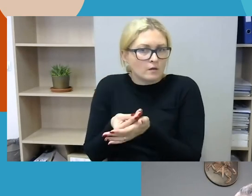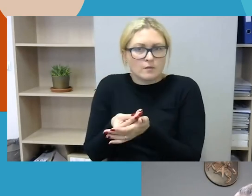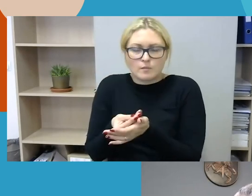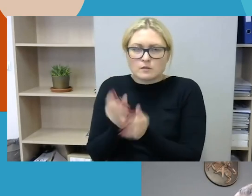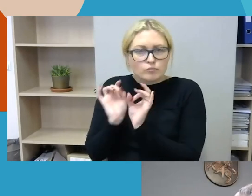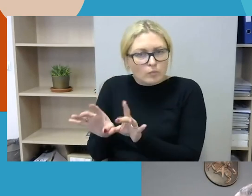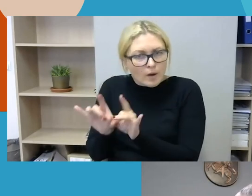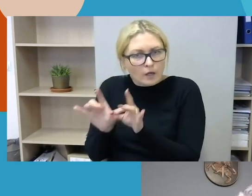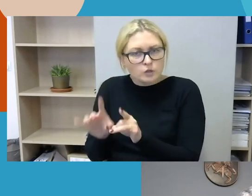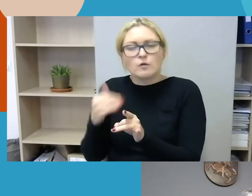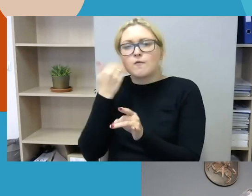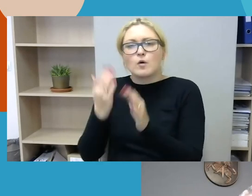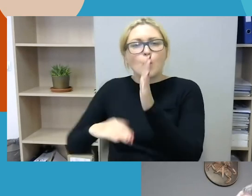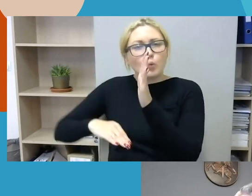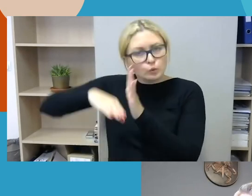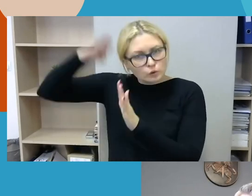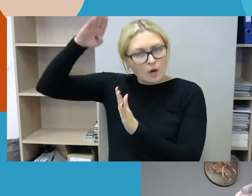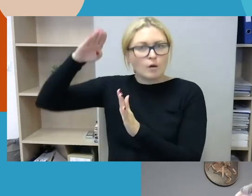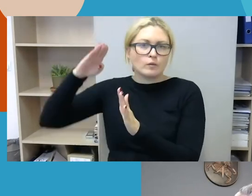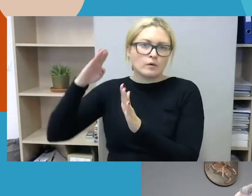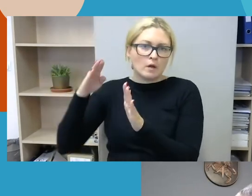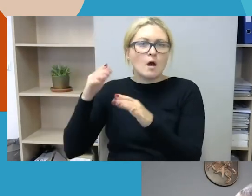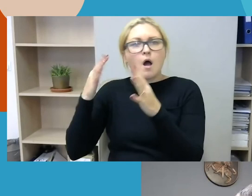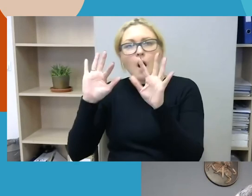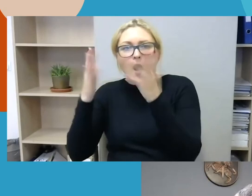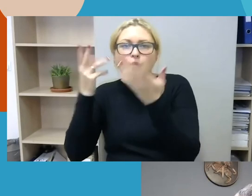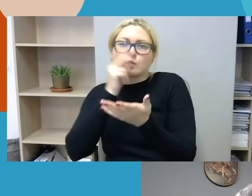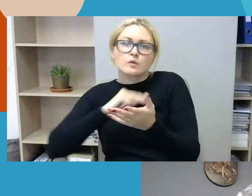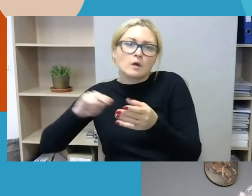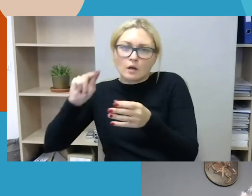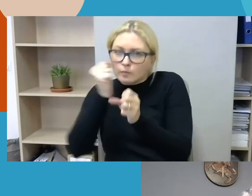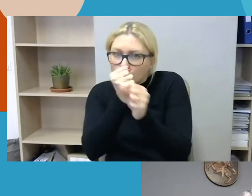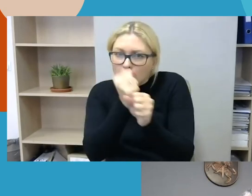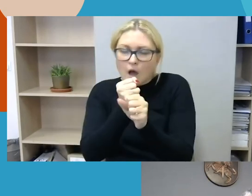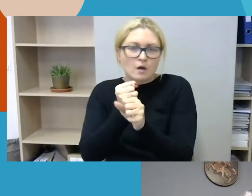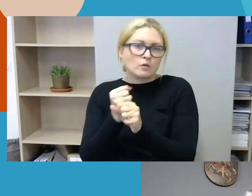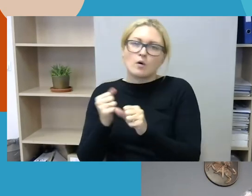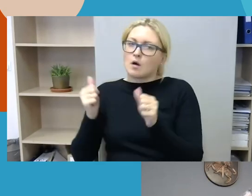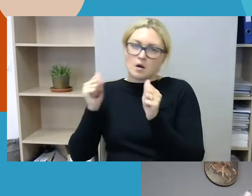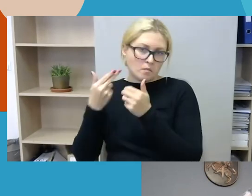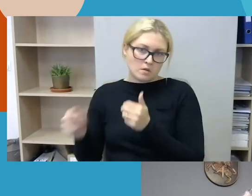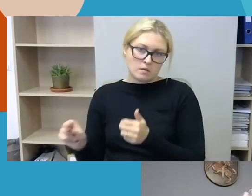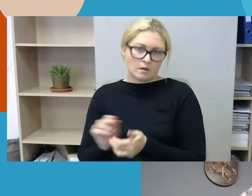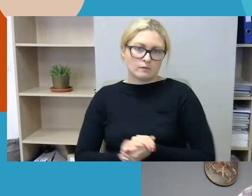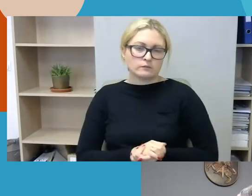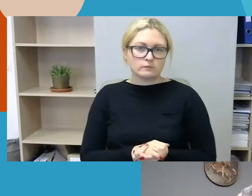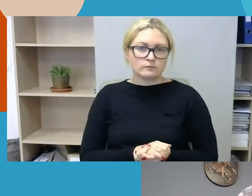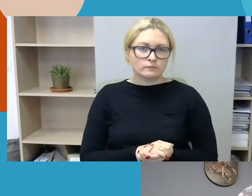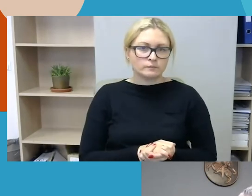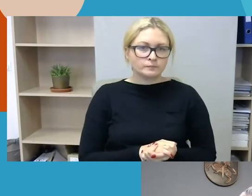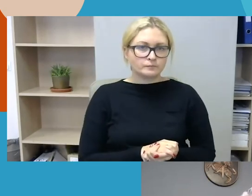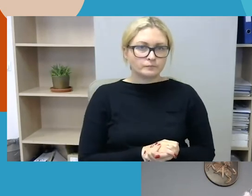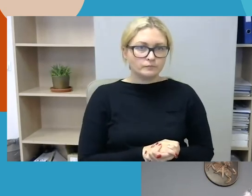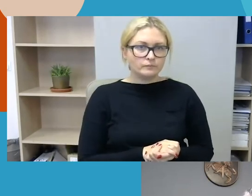jie užaugo ir po to arba įvykdo kažkokius tai nusikaltimus arba ne. Na, turbūt keletas tokių